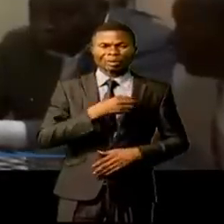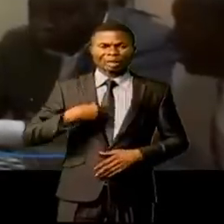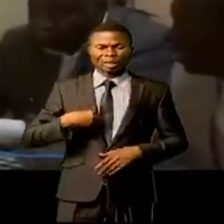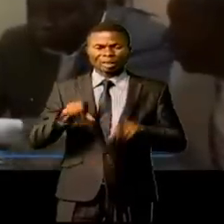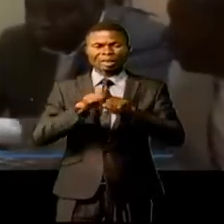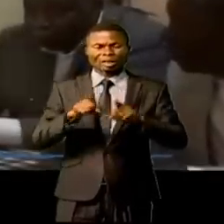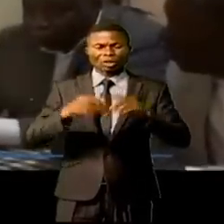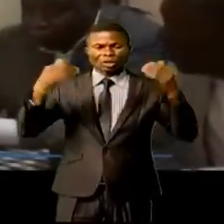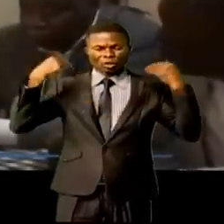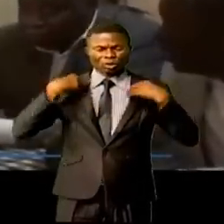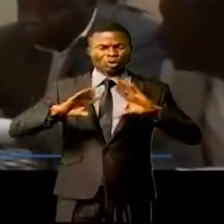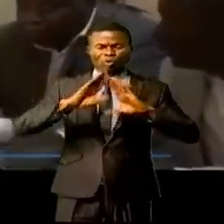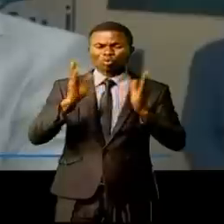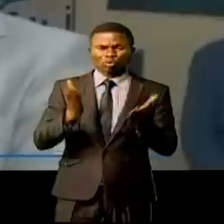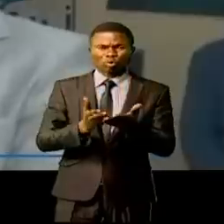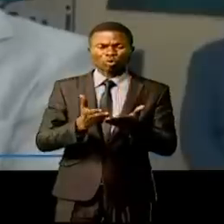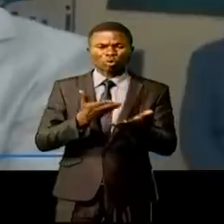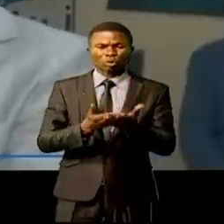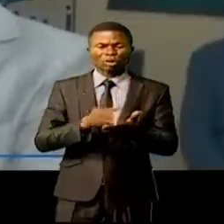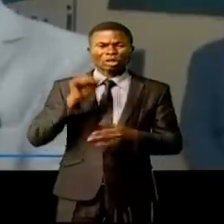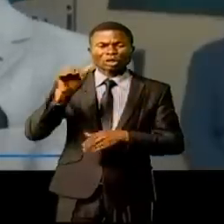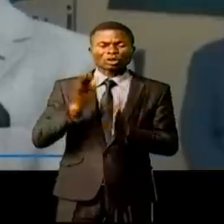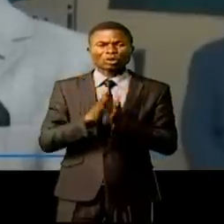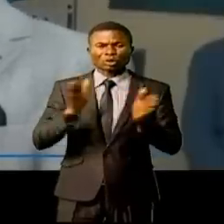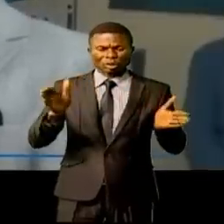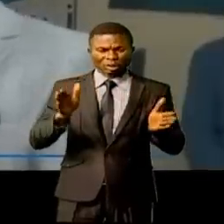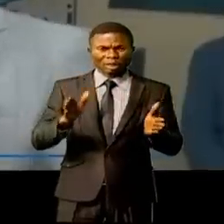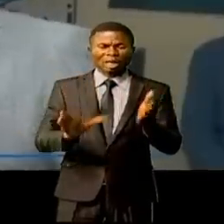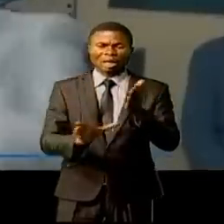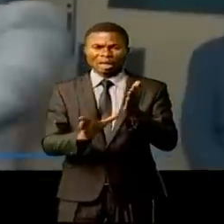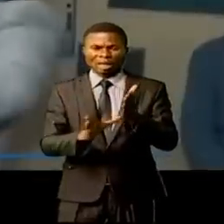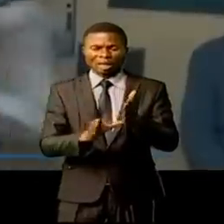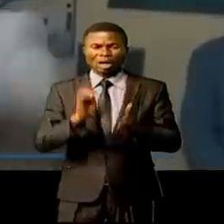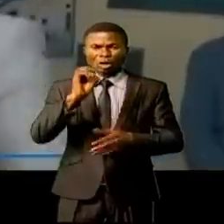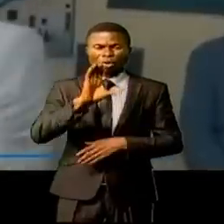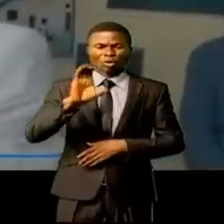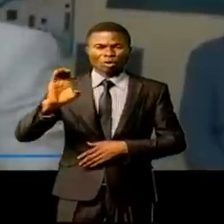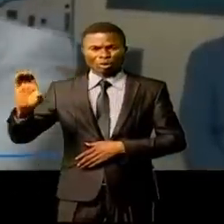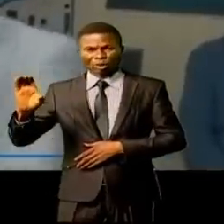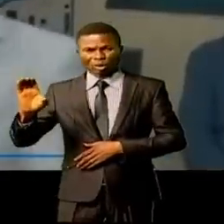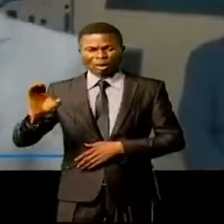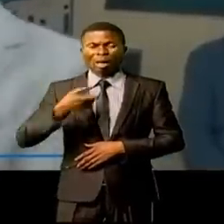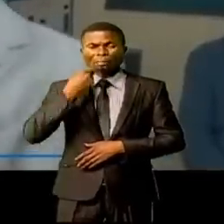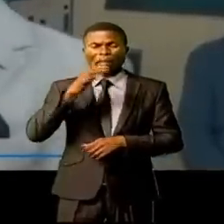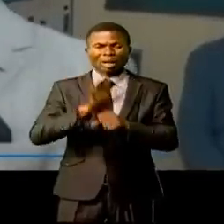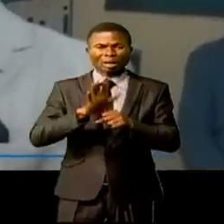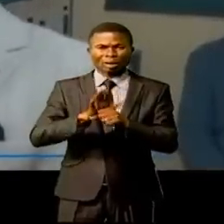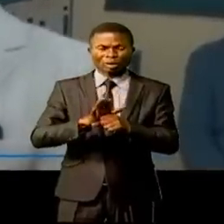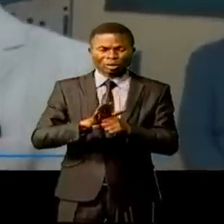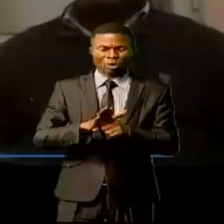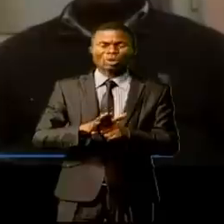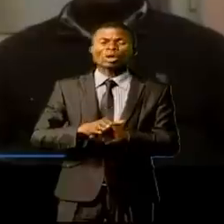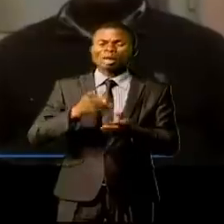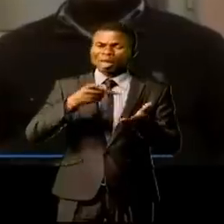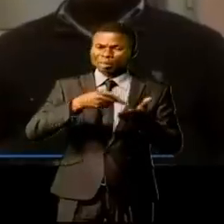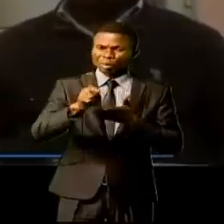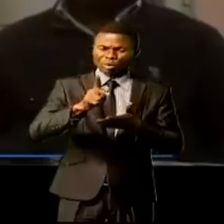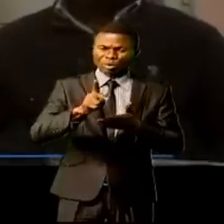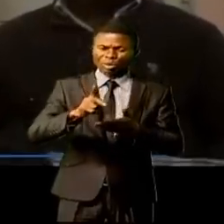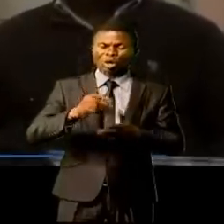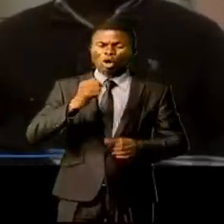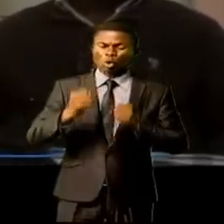agences et cadres en général, le DGAI de l'OCC a mis l'accent sur la rédivabilité et la